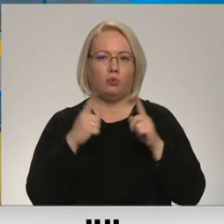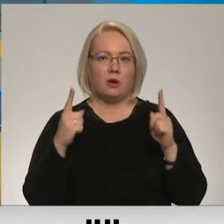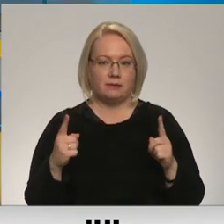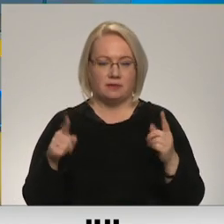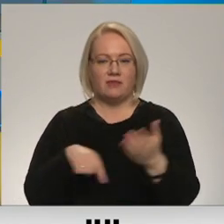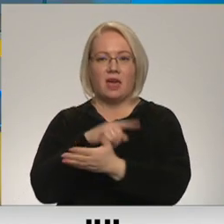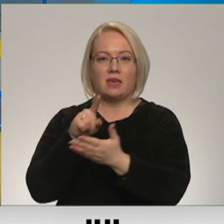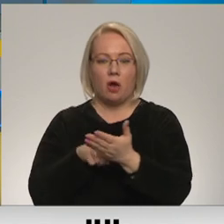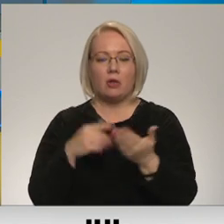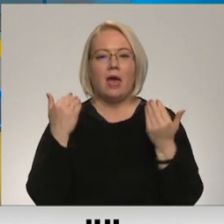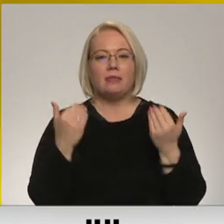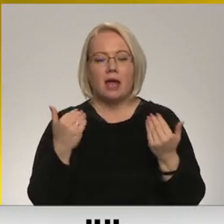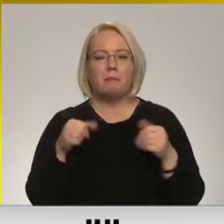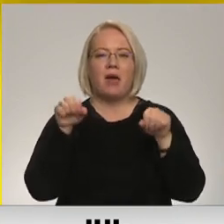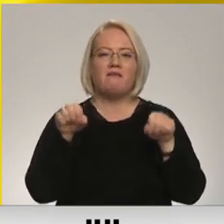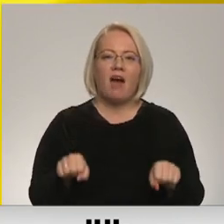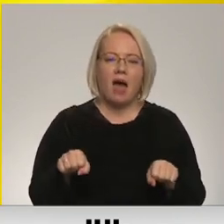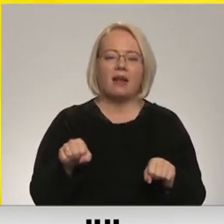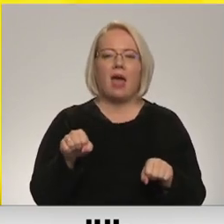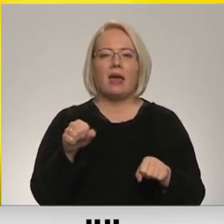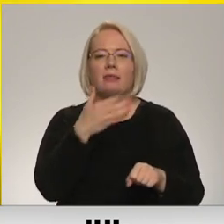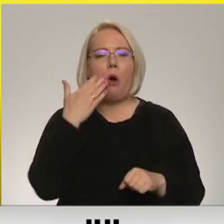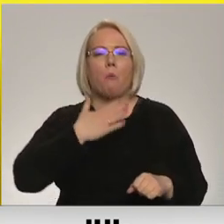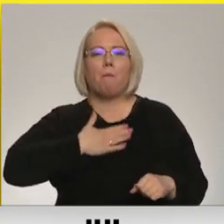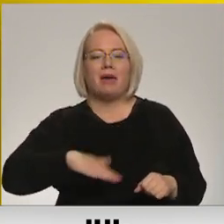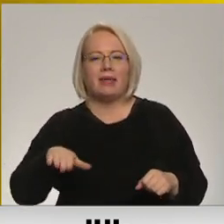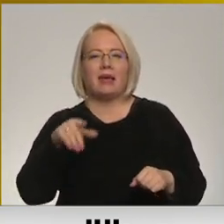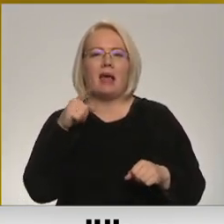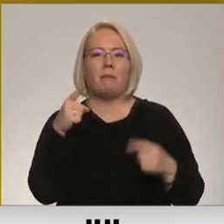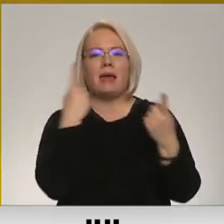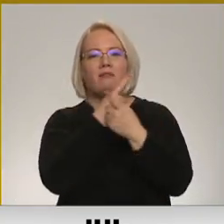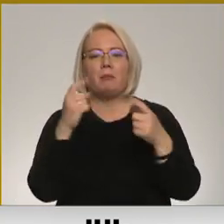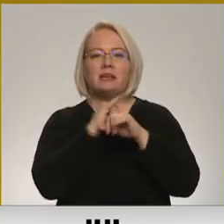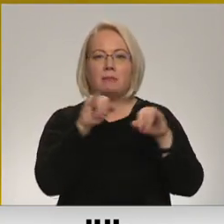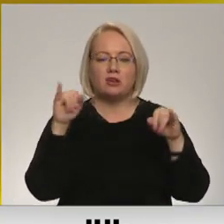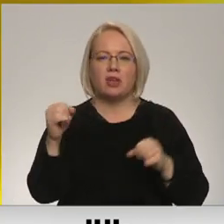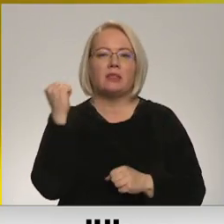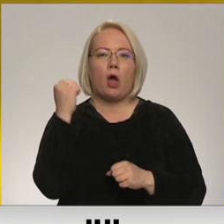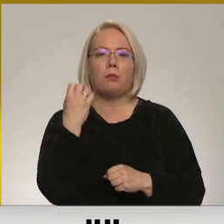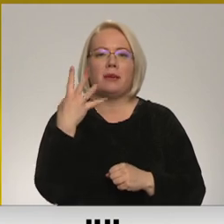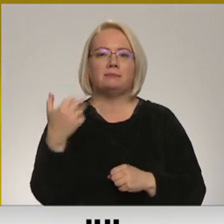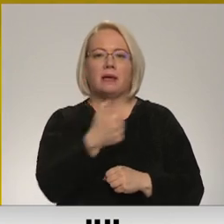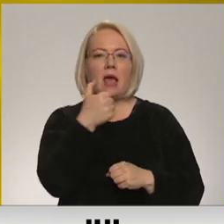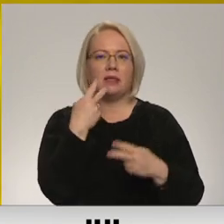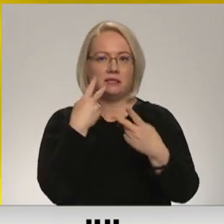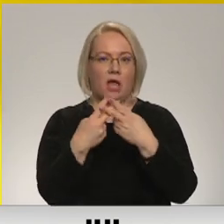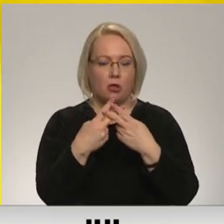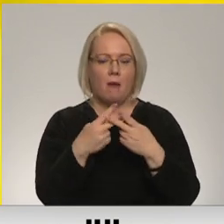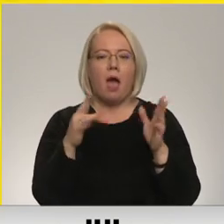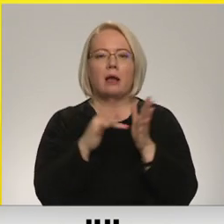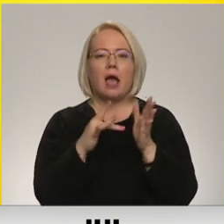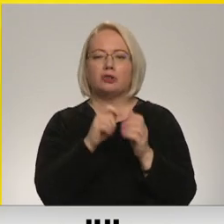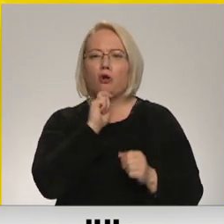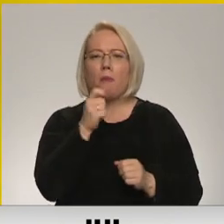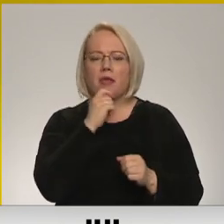šobrīd par varēja netīkamas informācijas izplatīšana drauda 15 gadi cietumā. Kāds ir komentārs tieši par šo